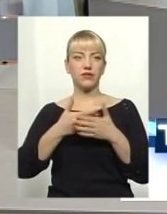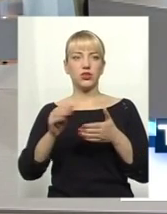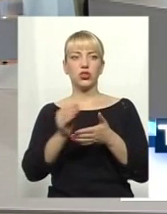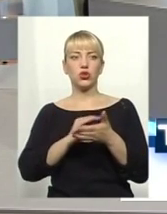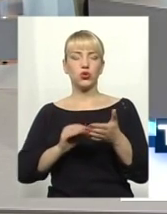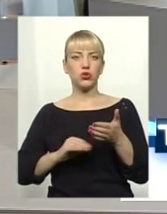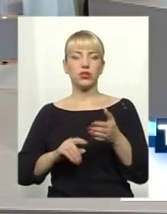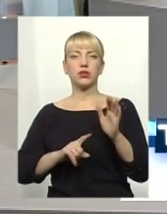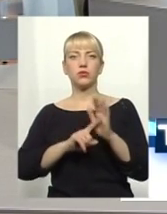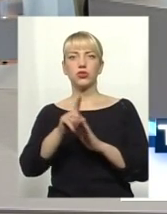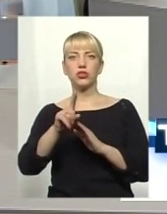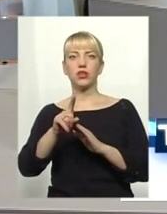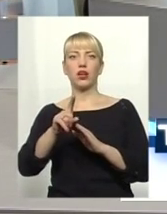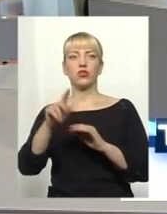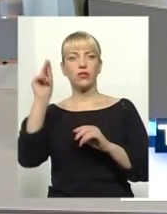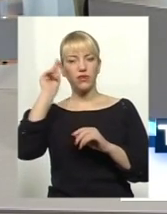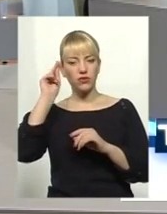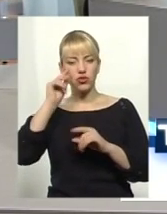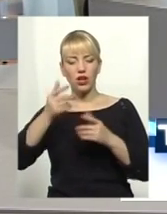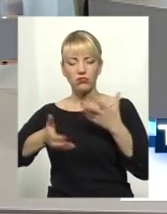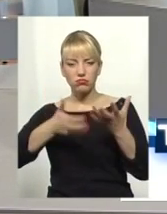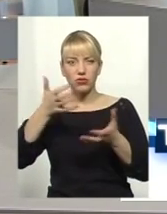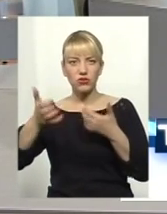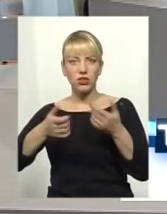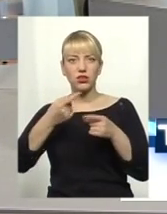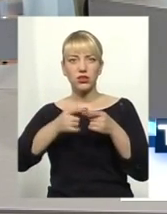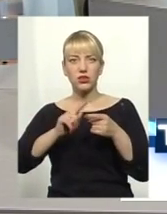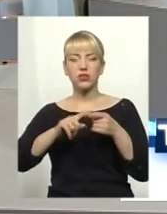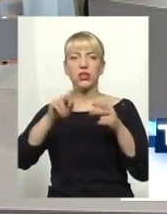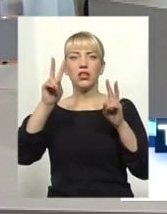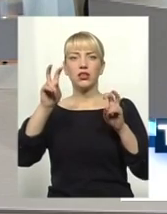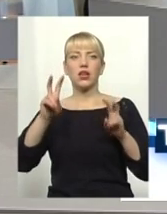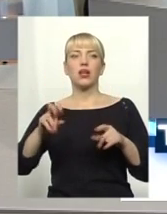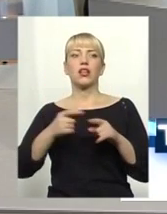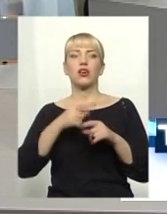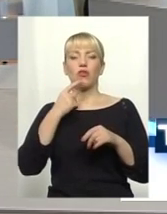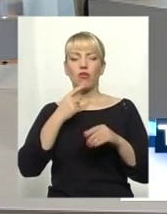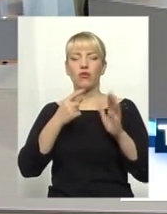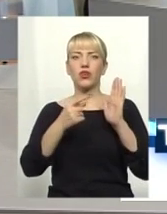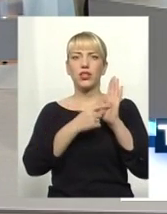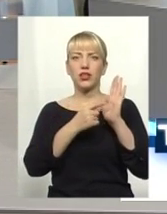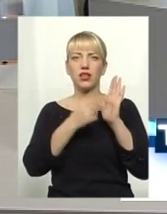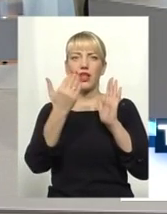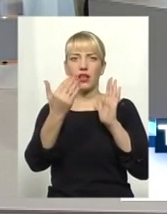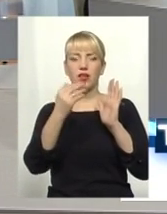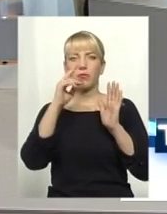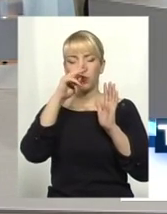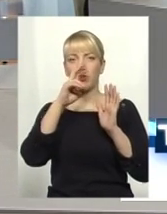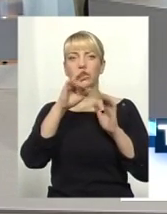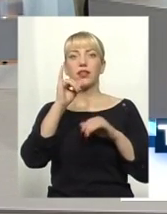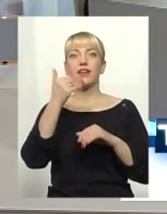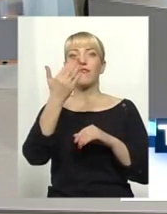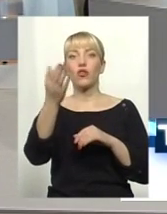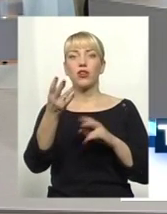блогери починають вивчати ці декларації, вказувати власникам цих декларацій на їх помилки. І вони